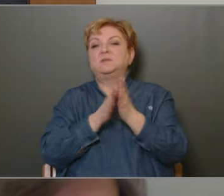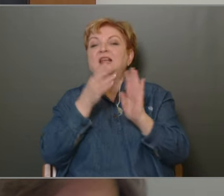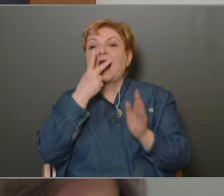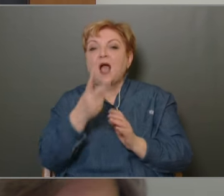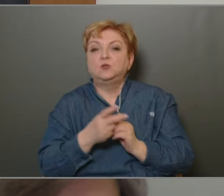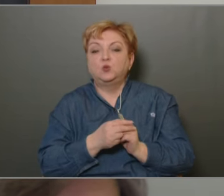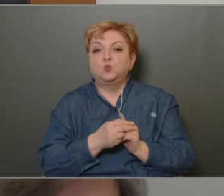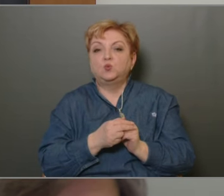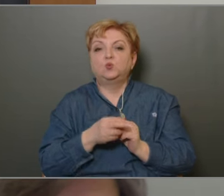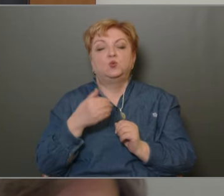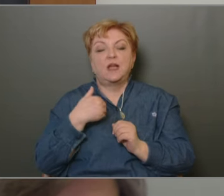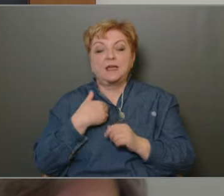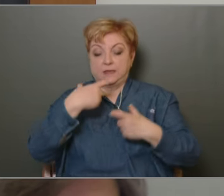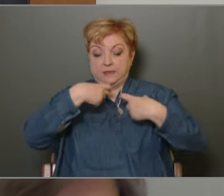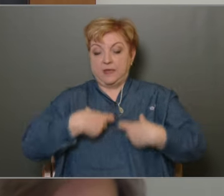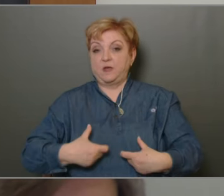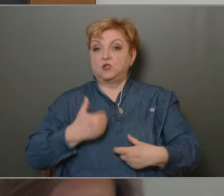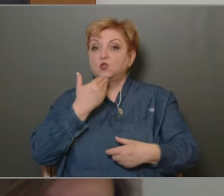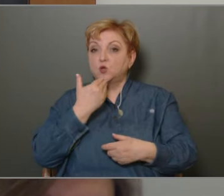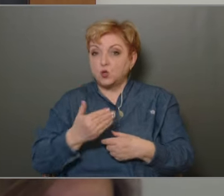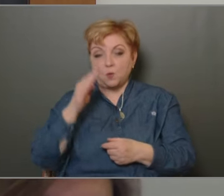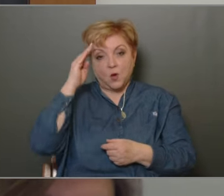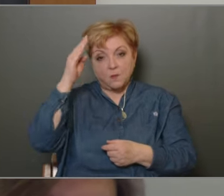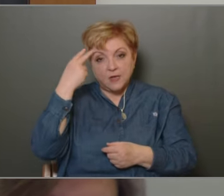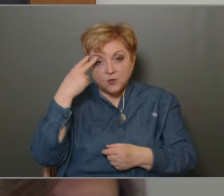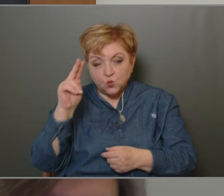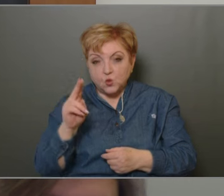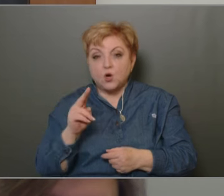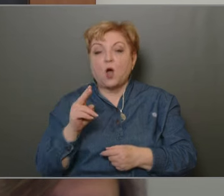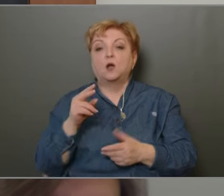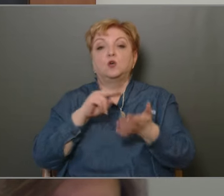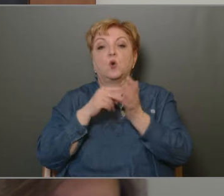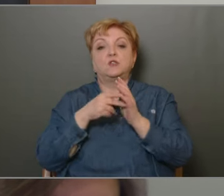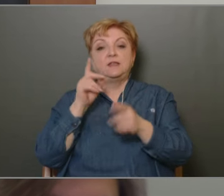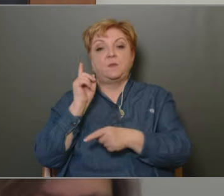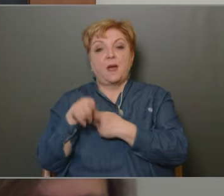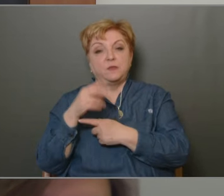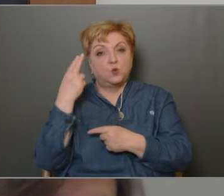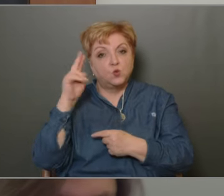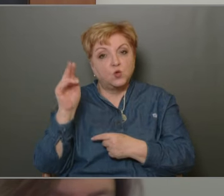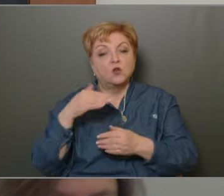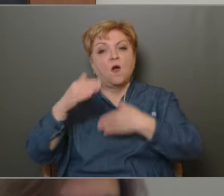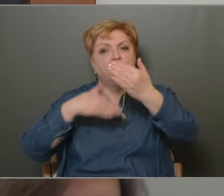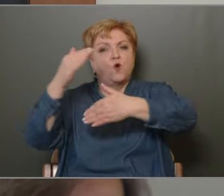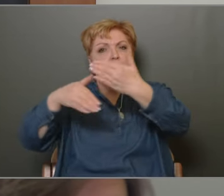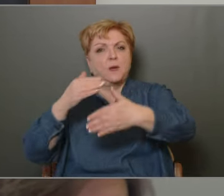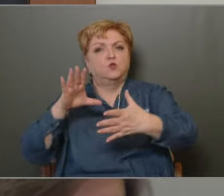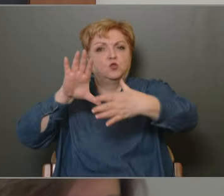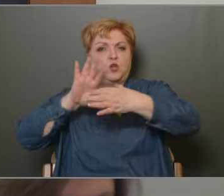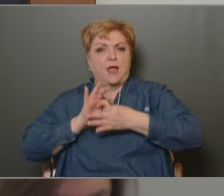Én személyesen is köszönöm kapitány úrnak is, körzeti megbizott úrnak is a folyamatos együttműködést, hiszen